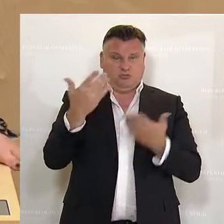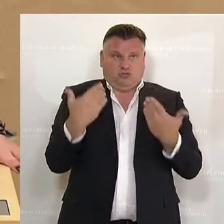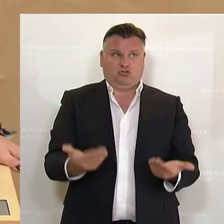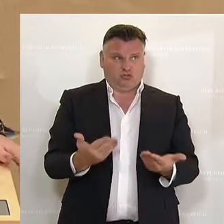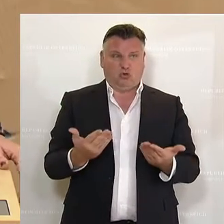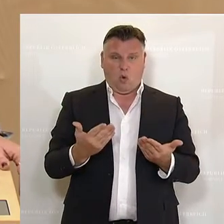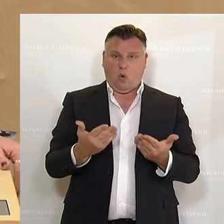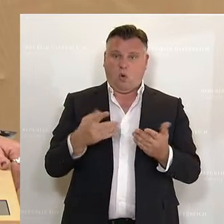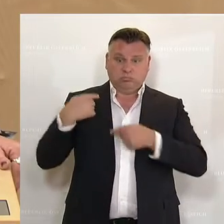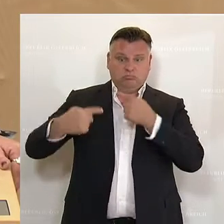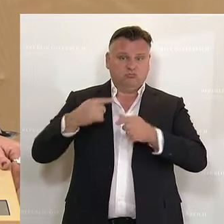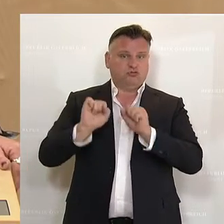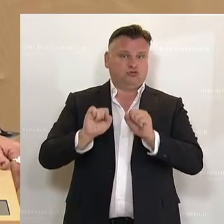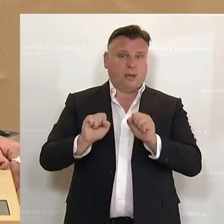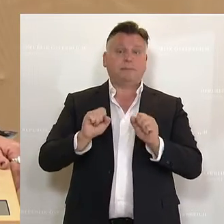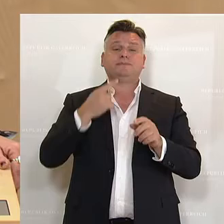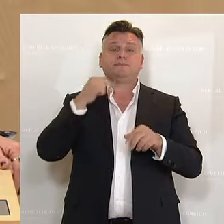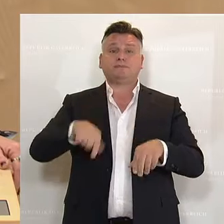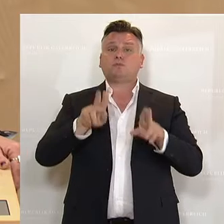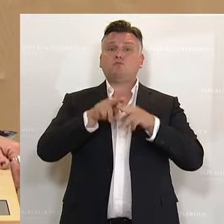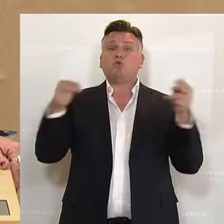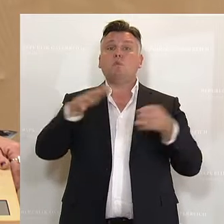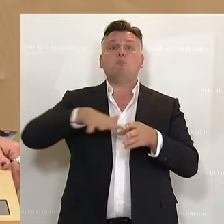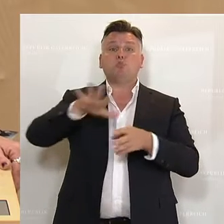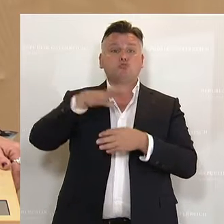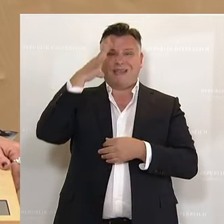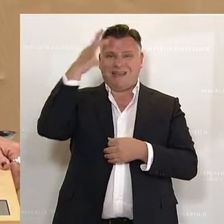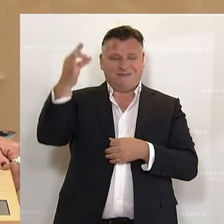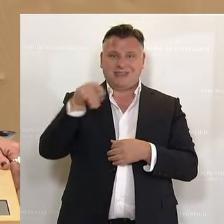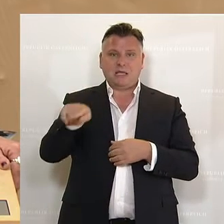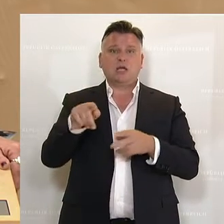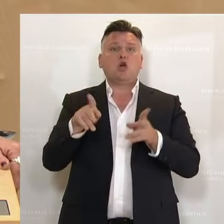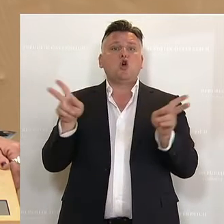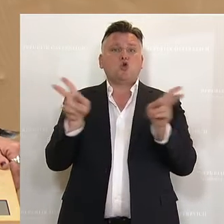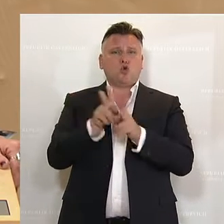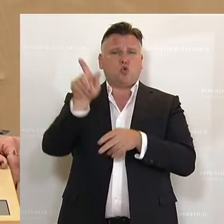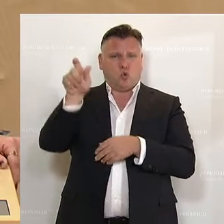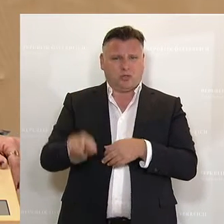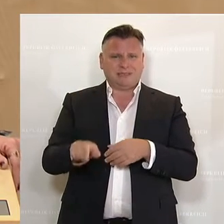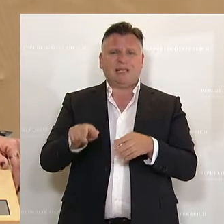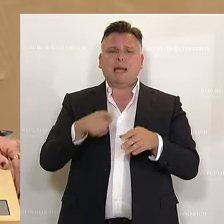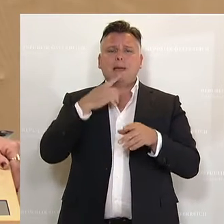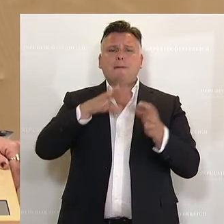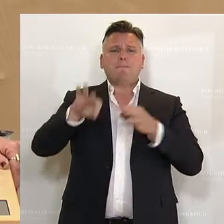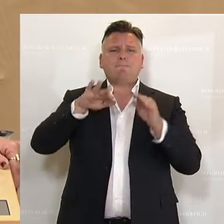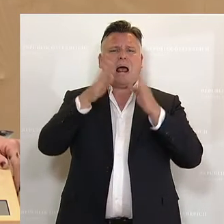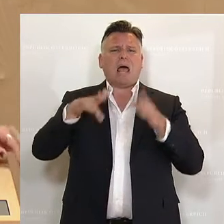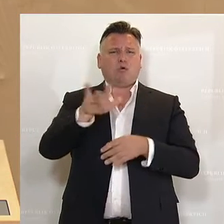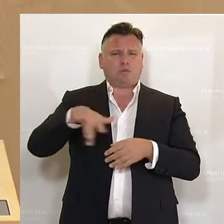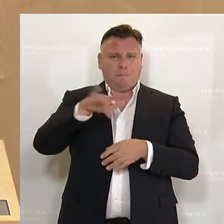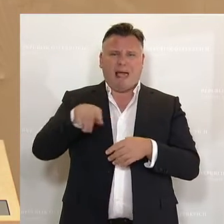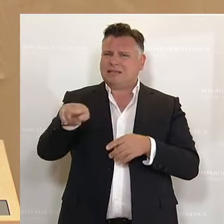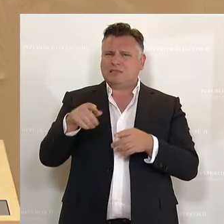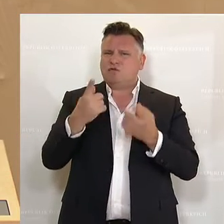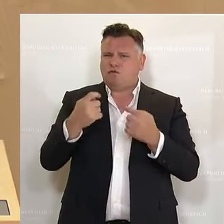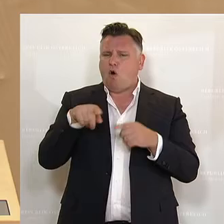Und er wurde nicht auf Bundesebene erfunden. Das System Kurz, Stichwort Ballhausplatz, wurde gefördert